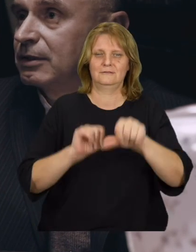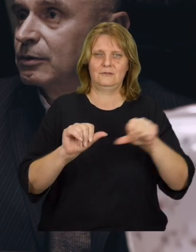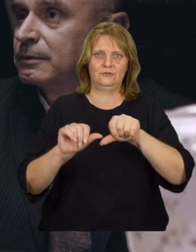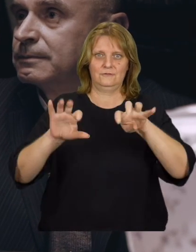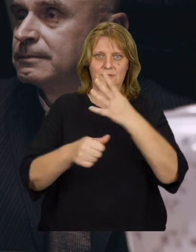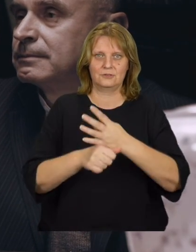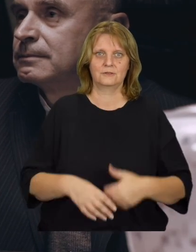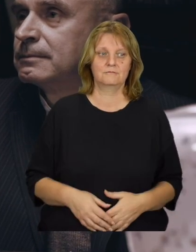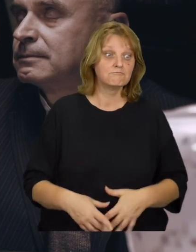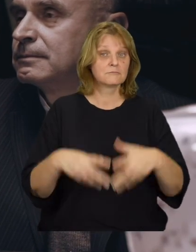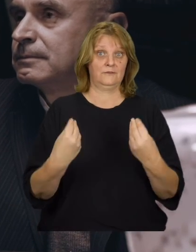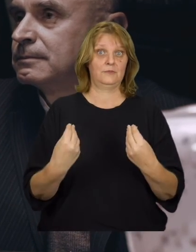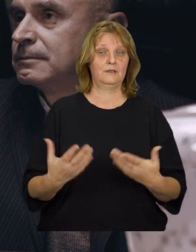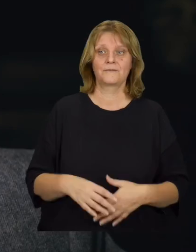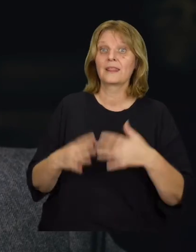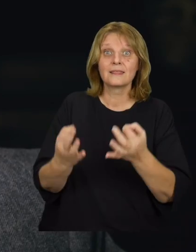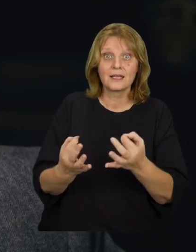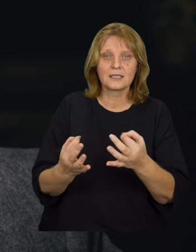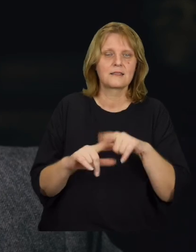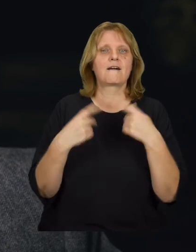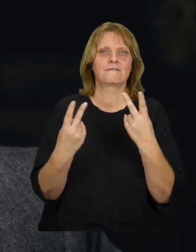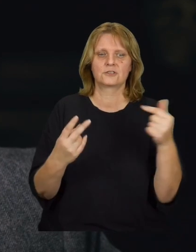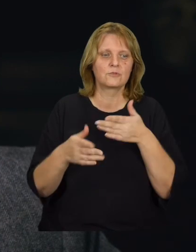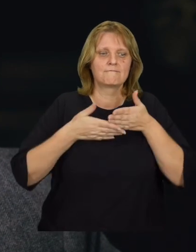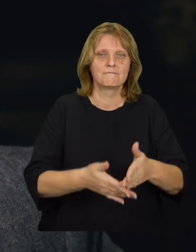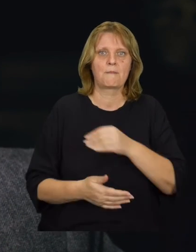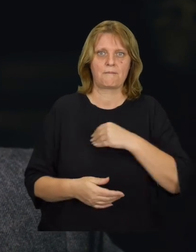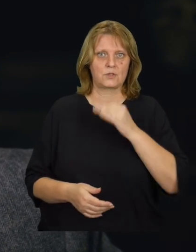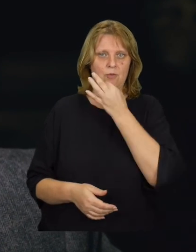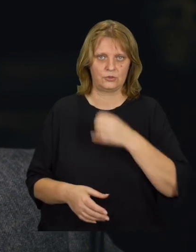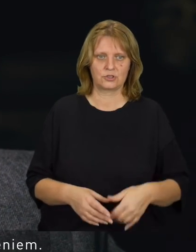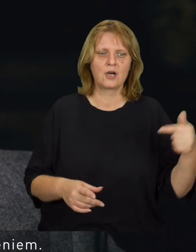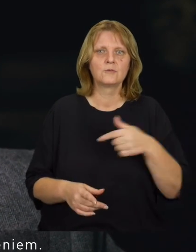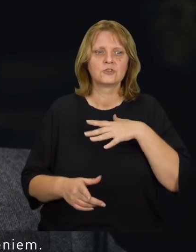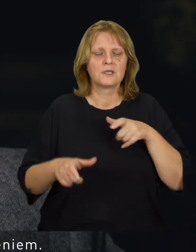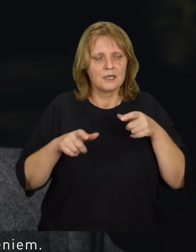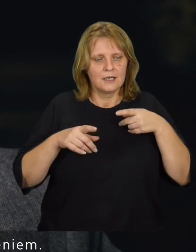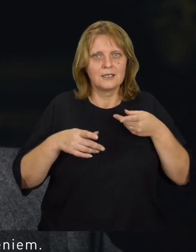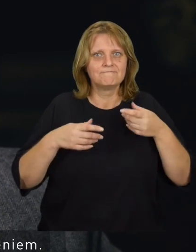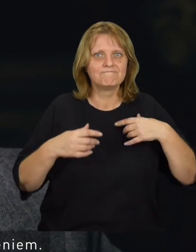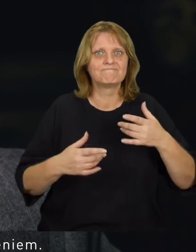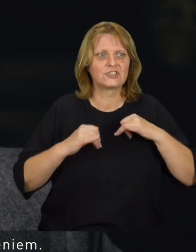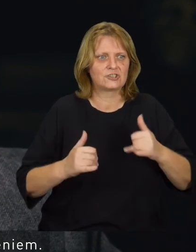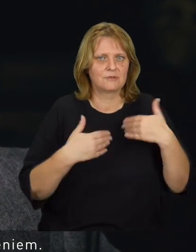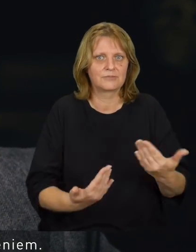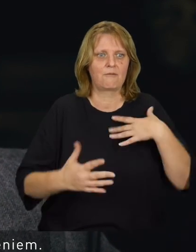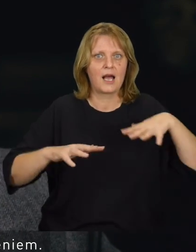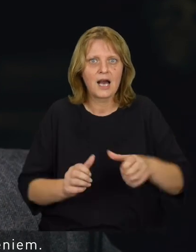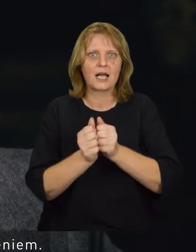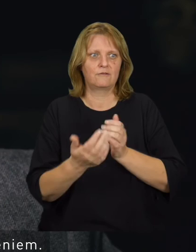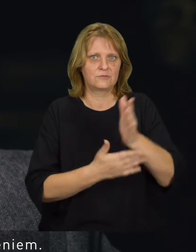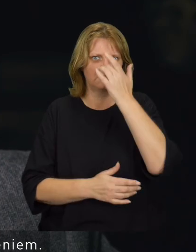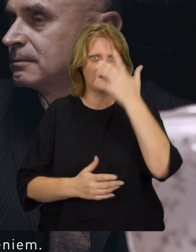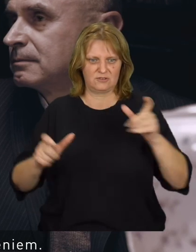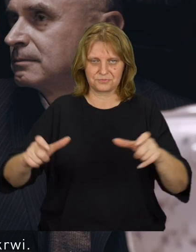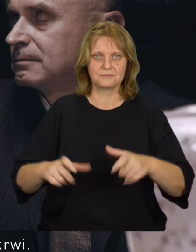czterdziestego roku. Świetnie. Teraz istotne jest ratowanie polskiej młodzieży. Musimy tchnąć w naród nowego ducha i ratować przed sowieckim